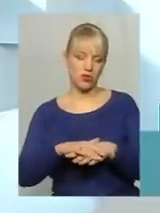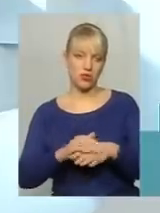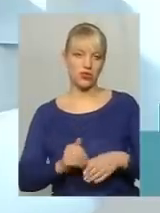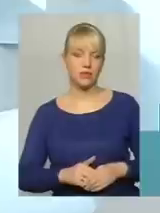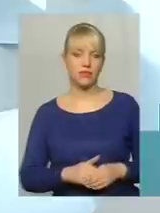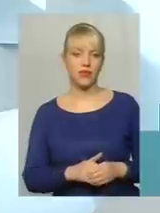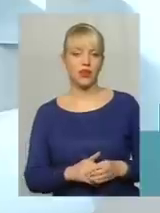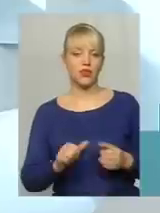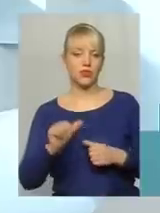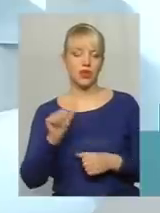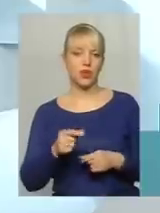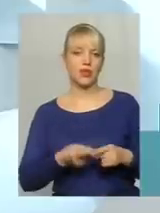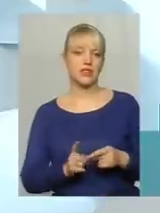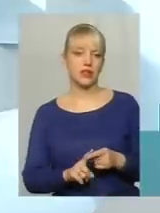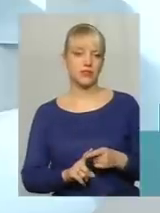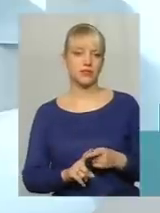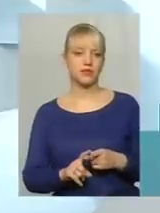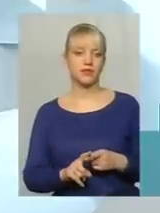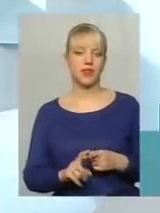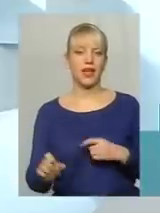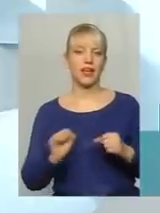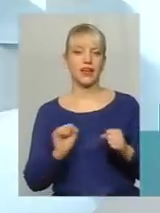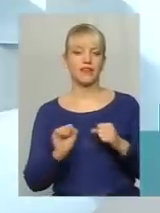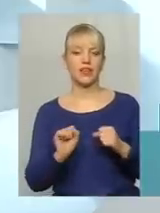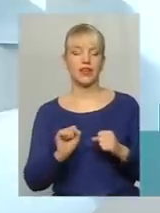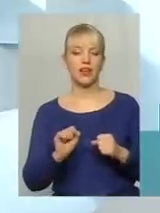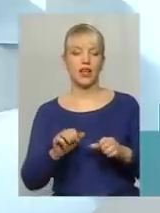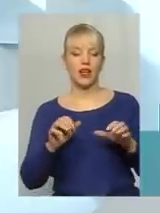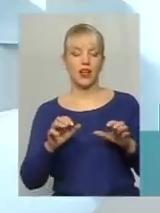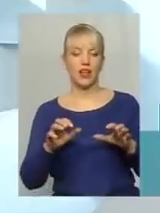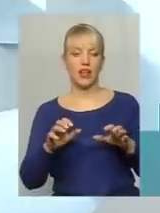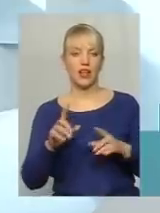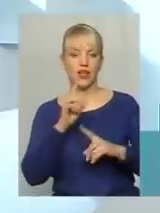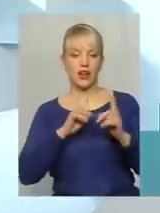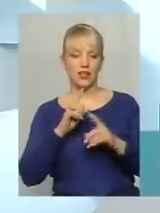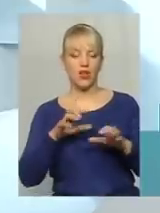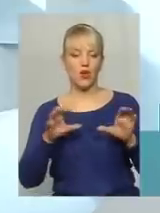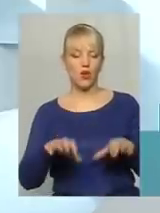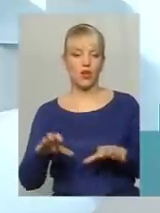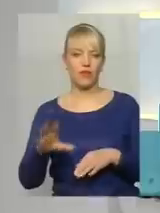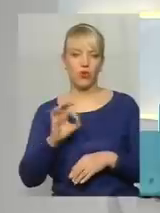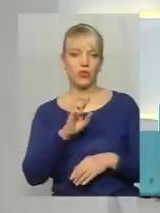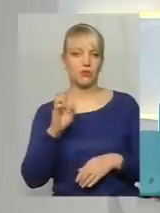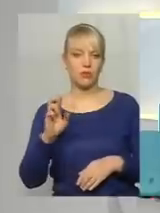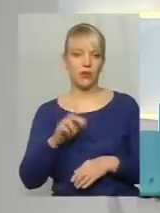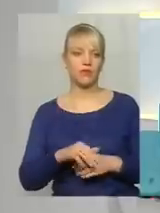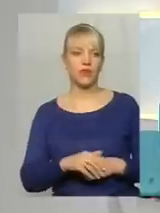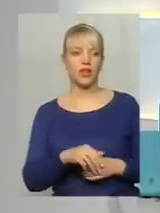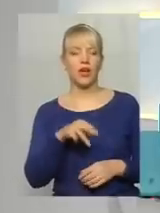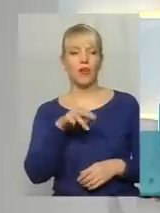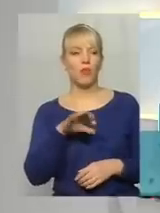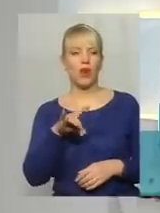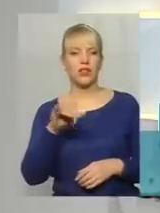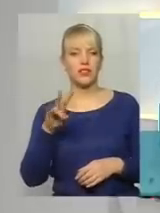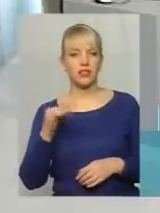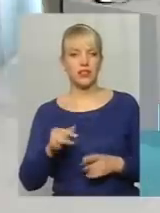Зокрема, це керівник Ради голів ОСББ Богдан Малінський. Він один, а в більшості